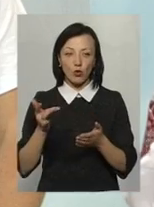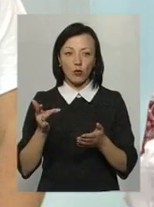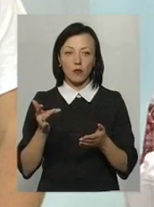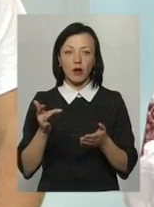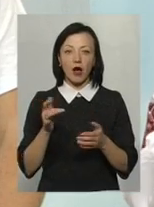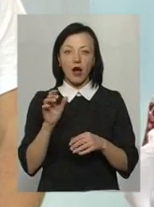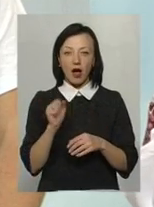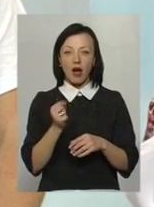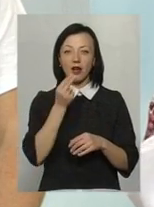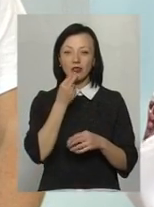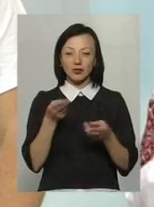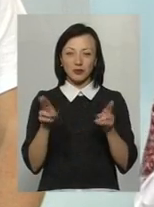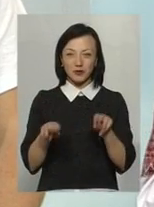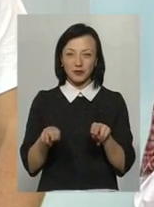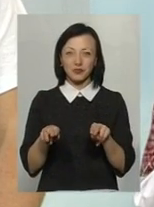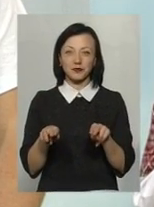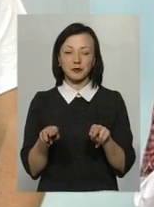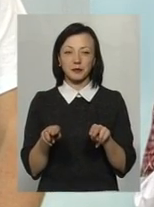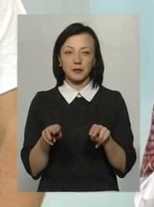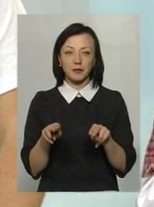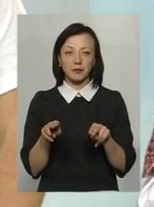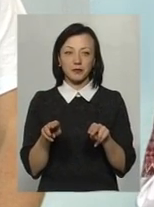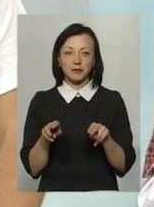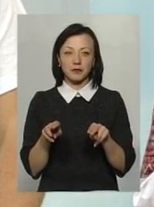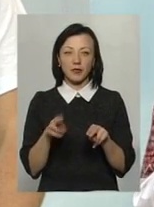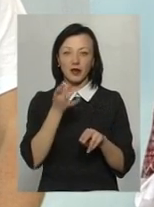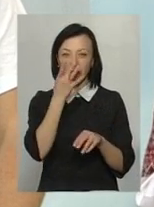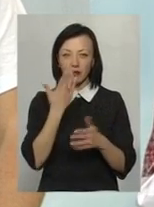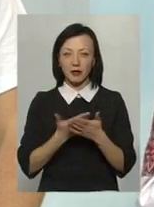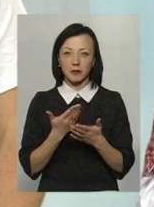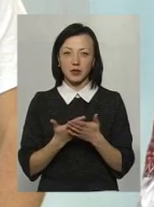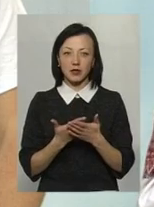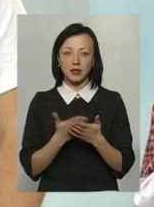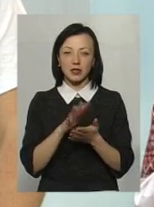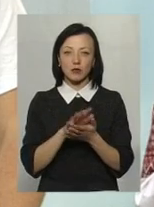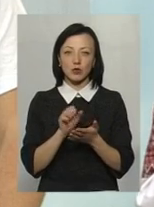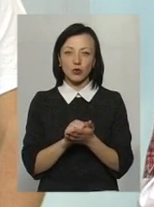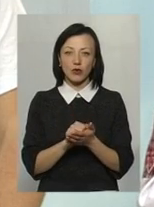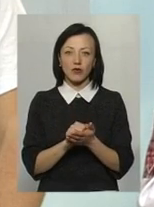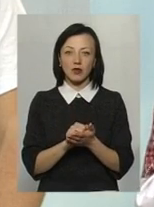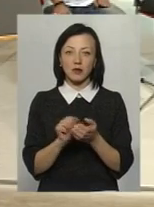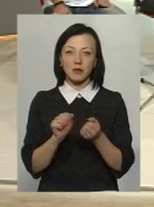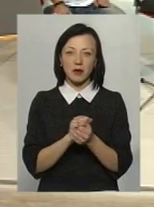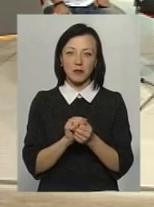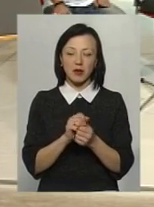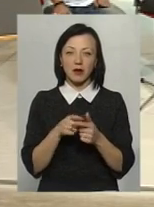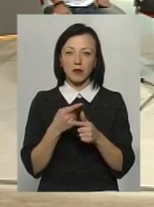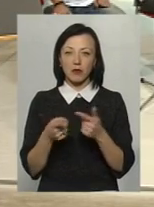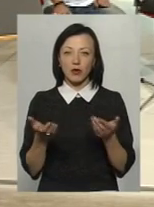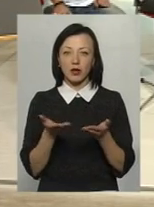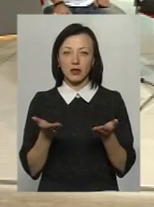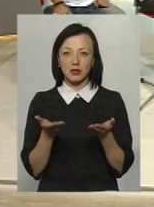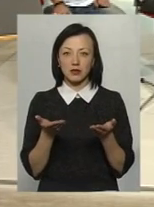органічне те, що перегниває, зіпсований той же самий папір, який можливо